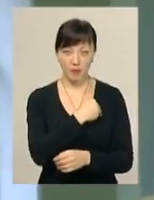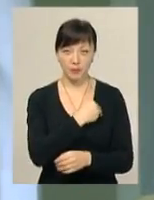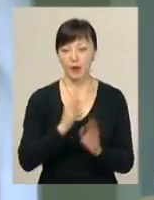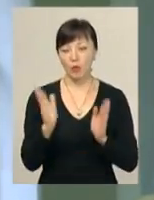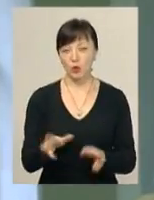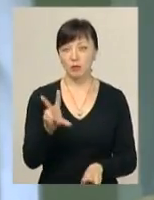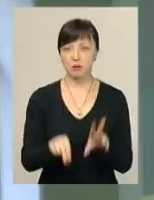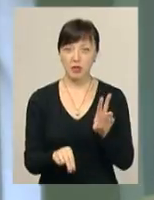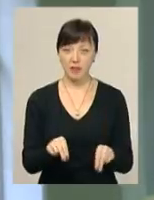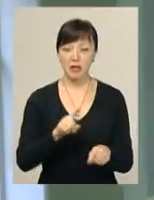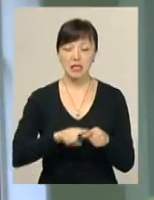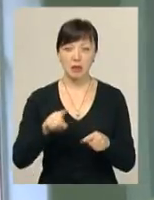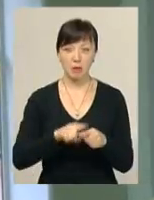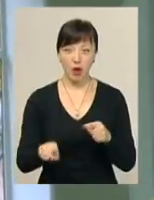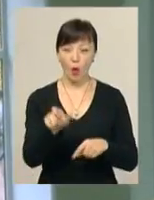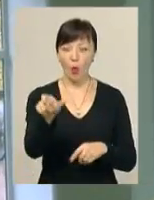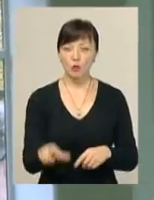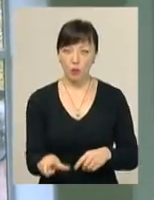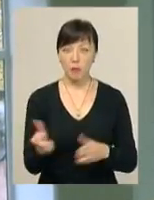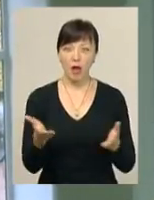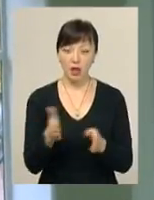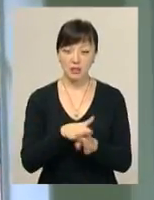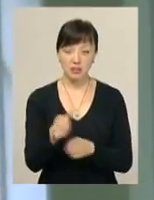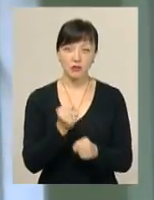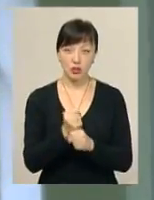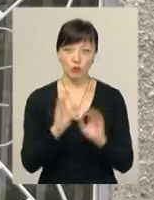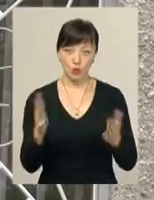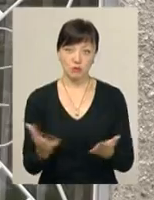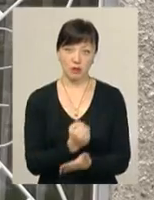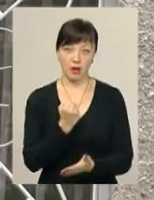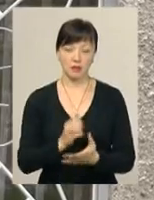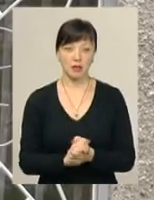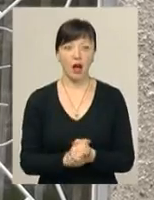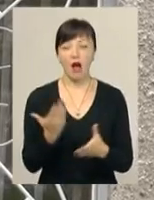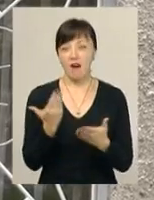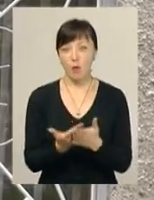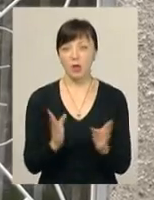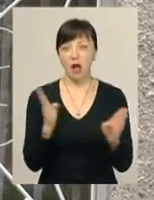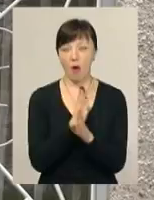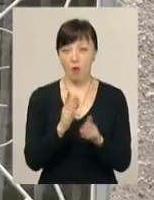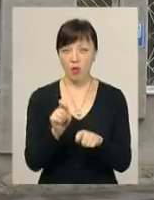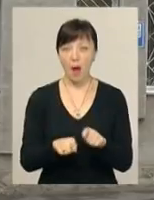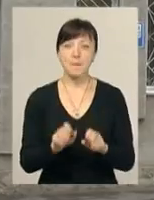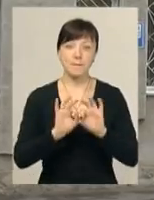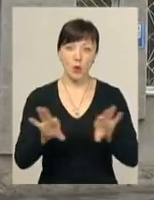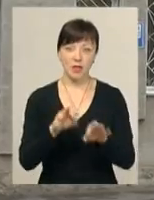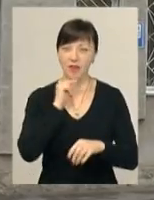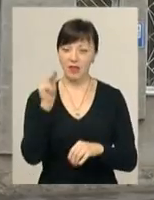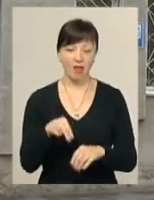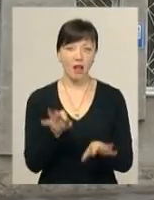Будемо сподіватися, що незабаром особа, яка зі снітків чинок, буде знайдена. А ось екологи пояснюють, вина цьому